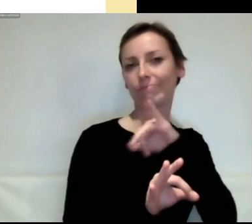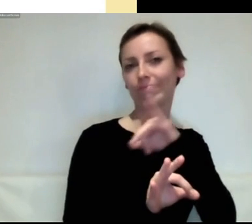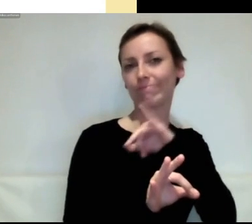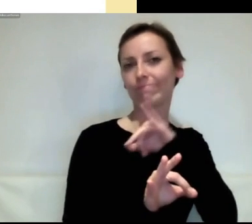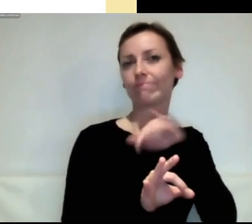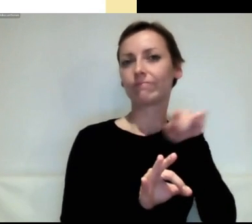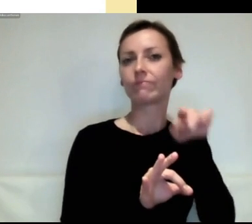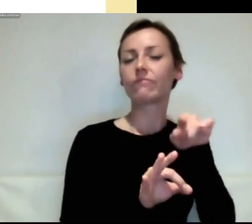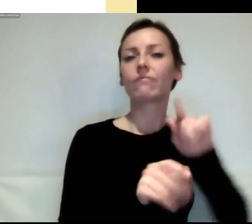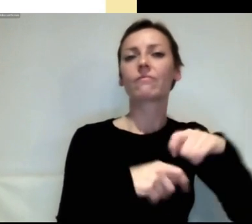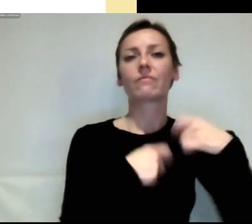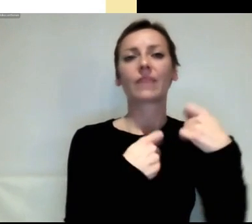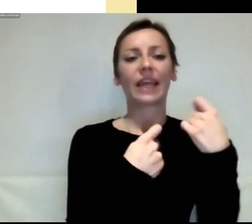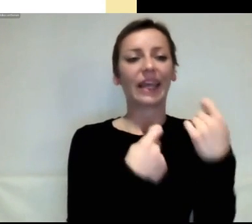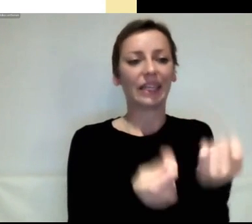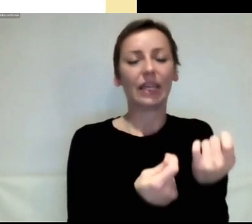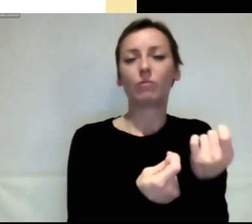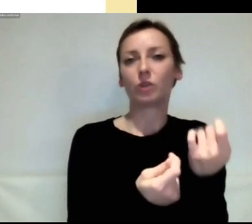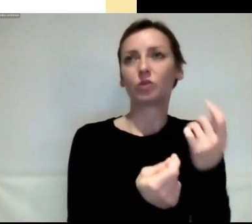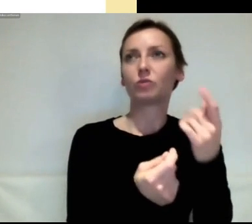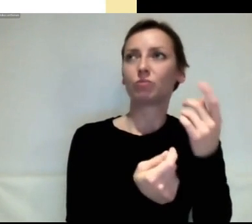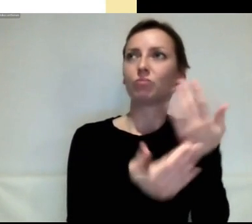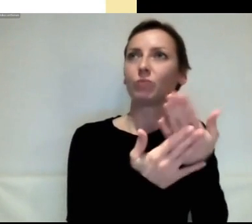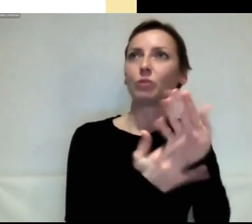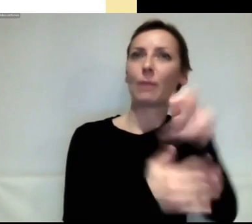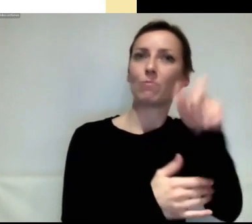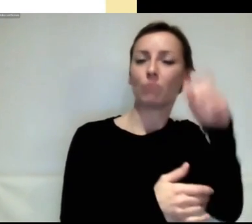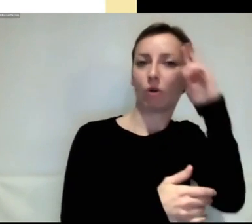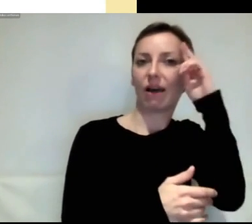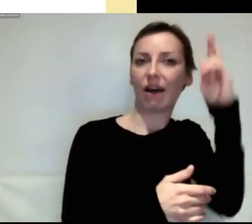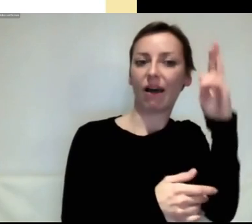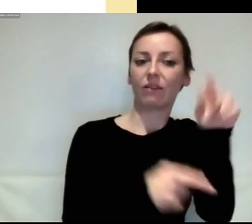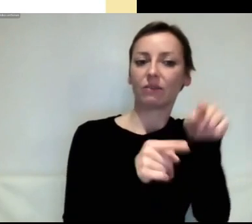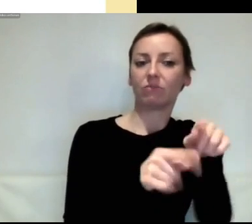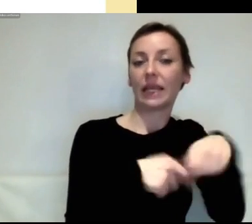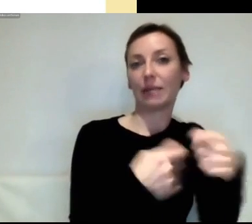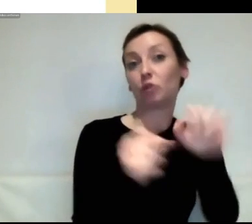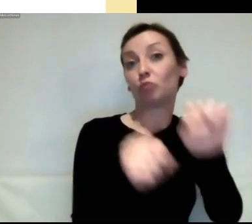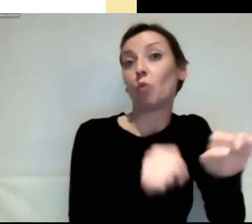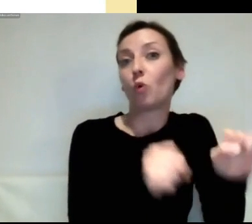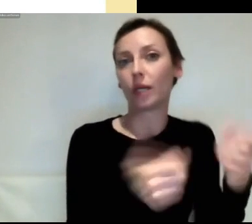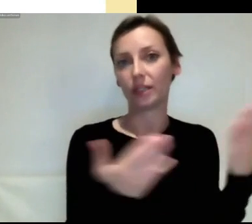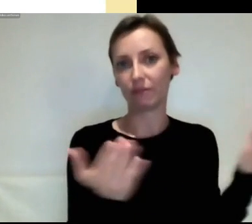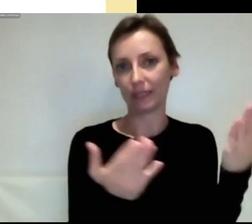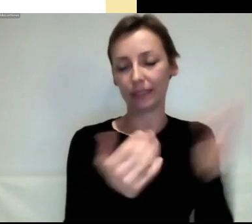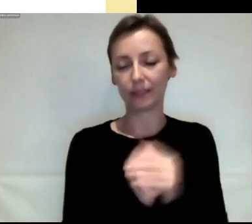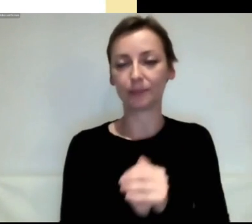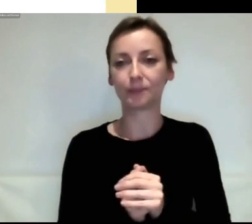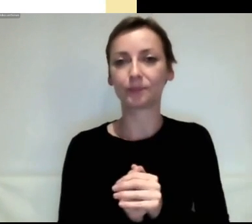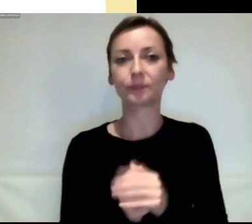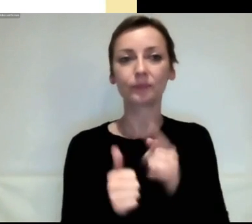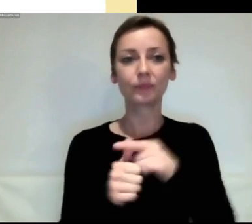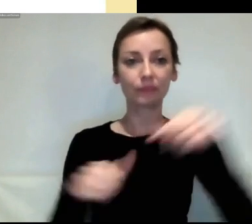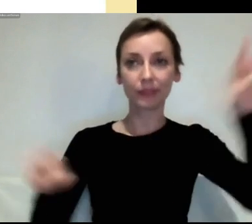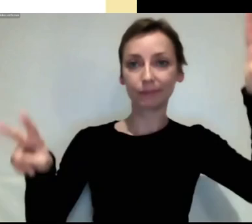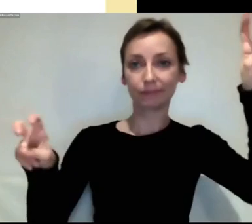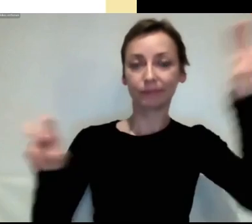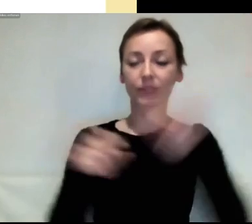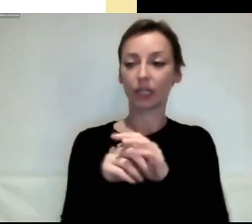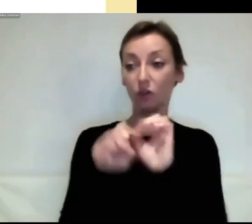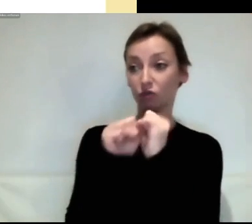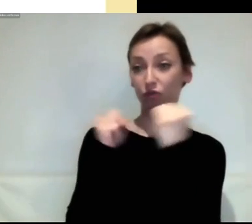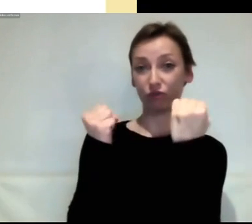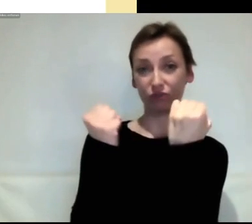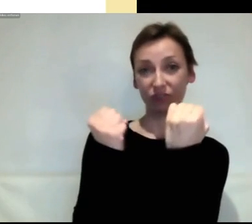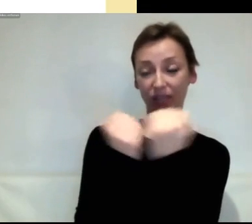dabei, was so ein BürgerInnenrat dann produzieren kann. Zum einen, hier das Zitat, der Staat soll den